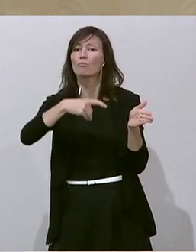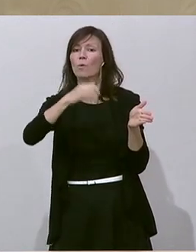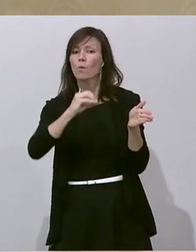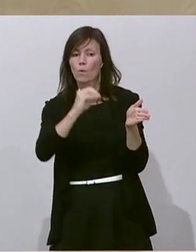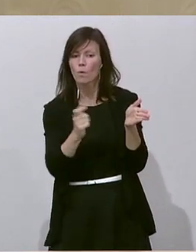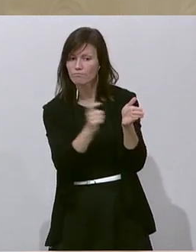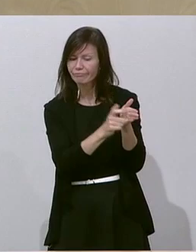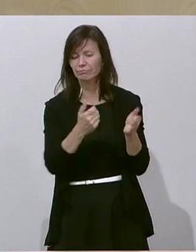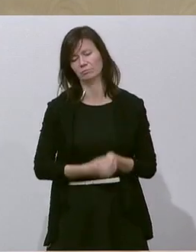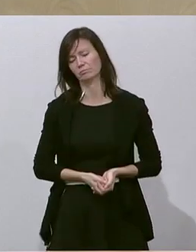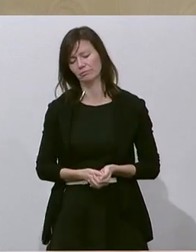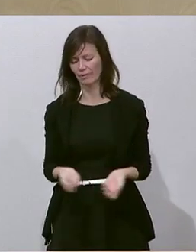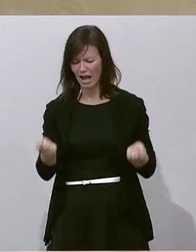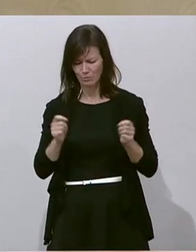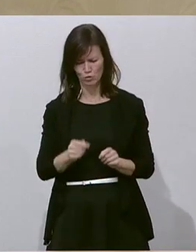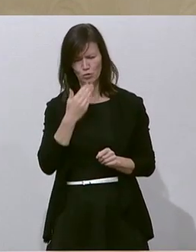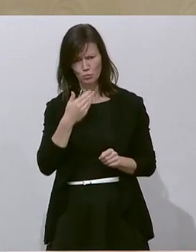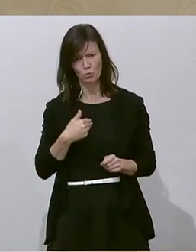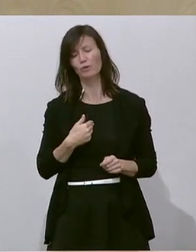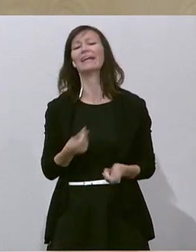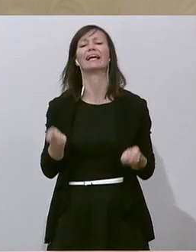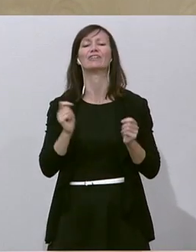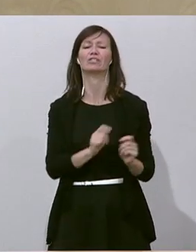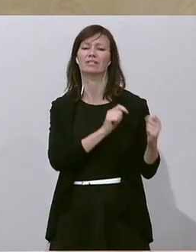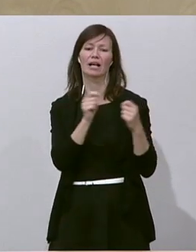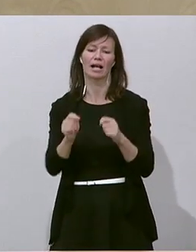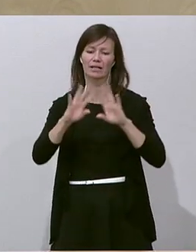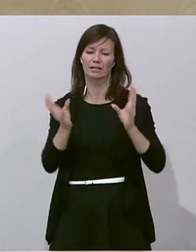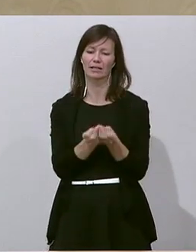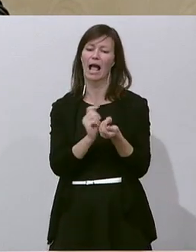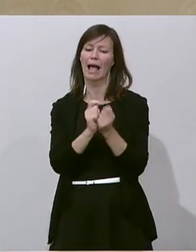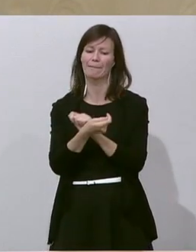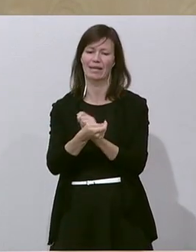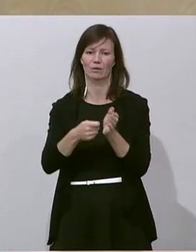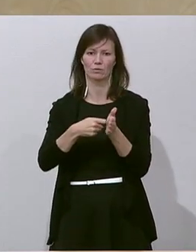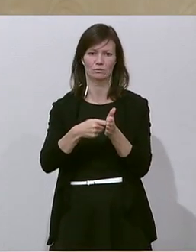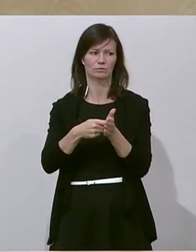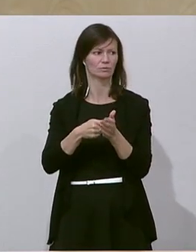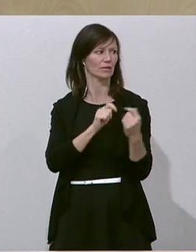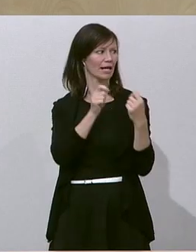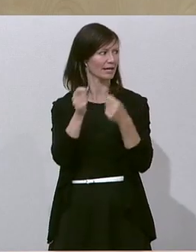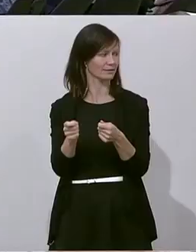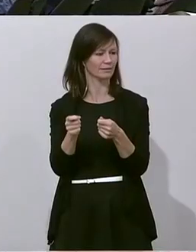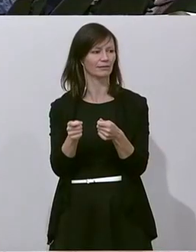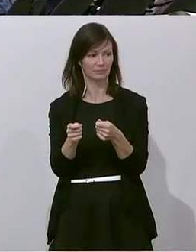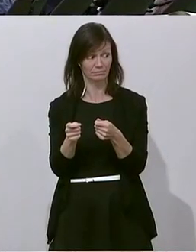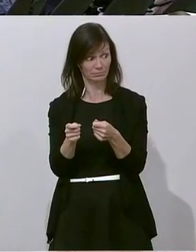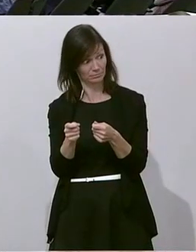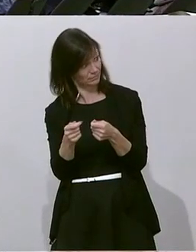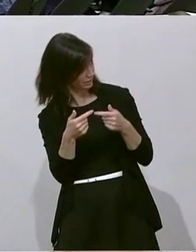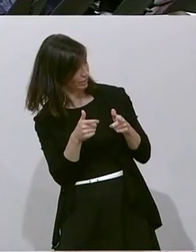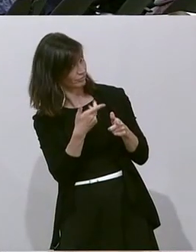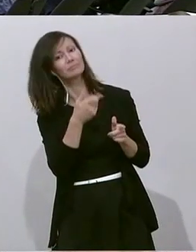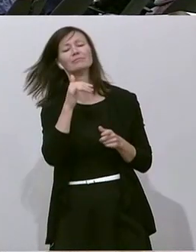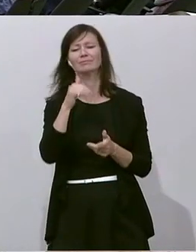einbringen und zwar einen gesamtändernden Abänderungsantrag. Darf ich? Bitte.